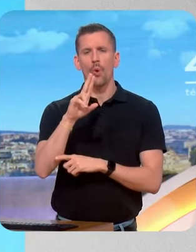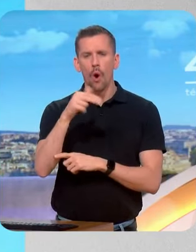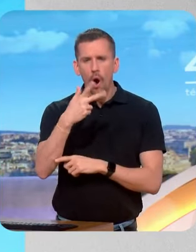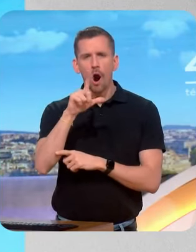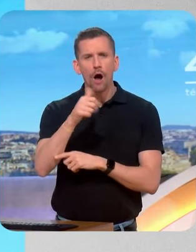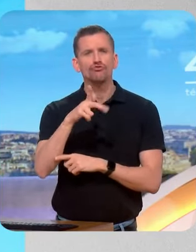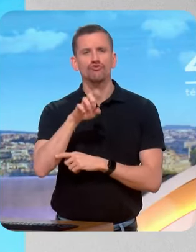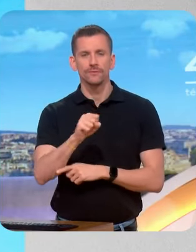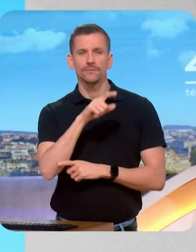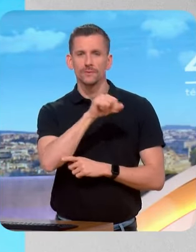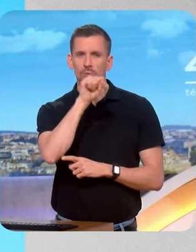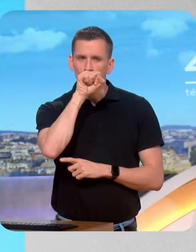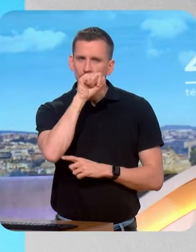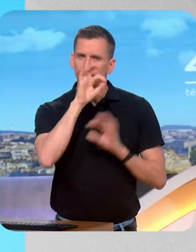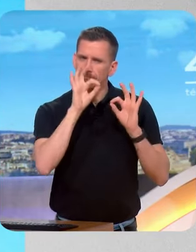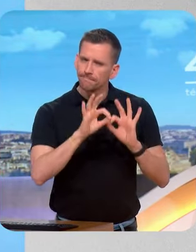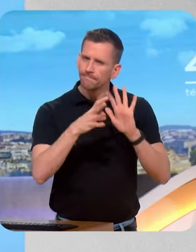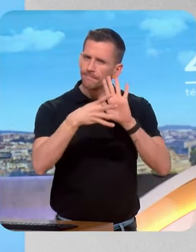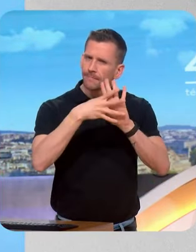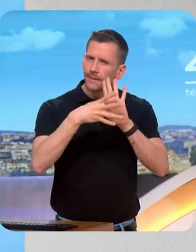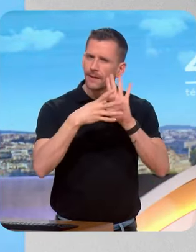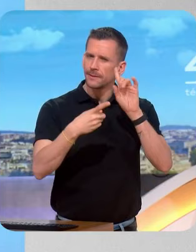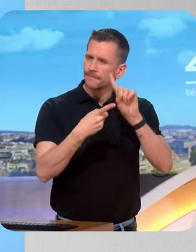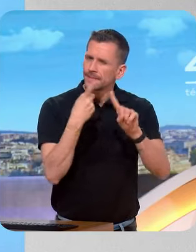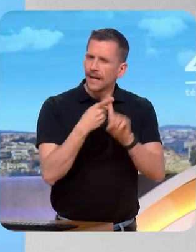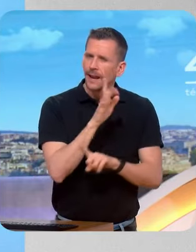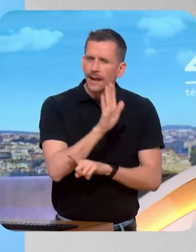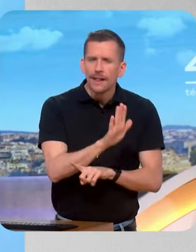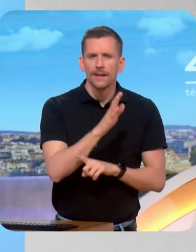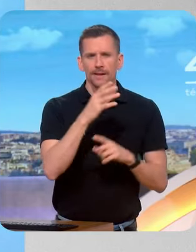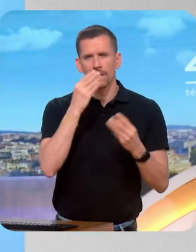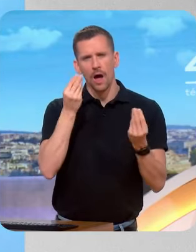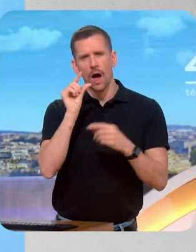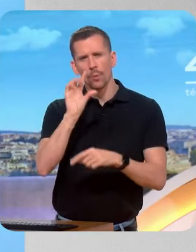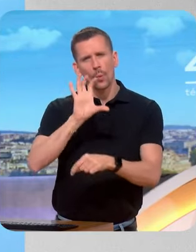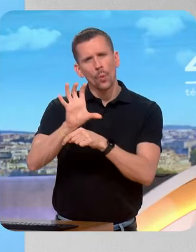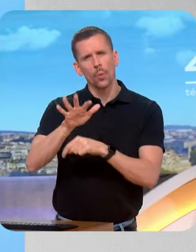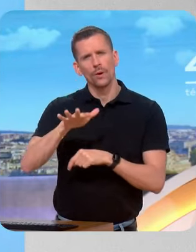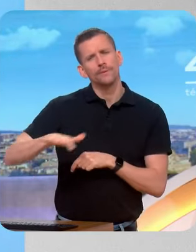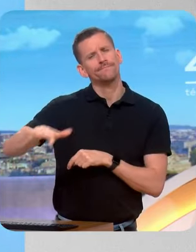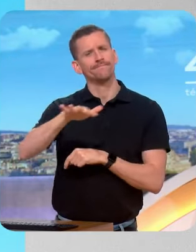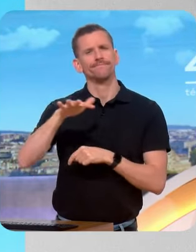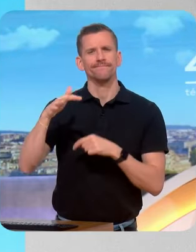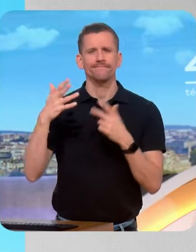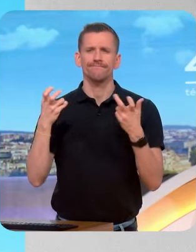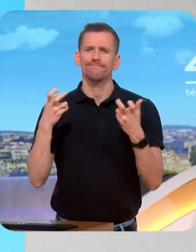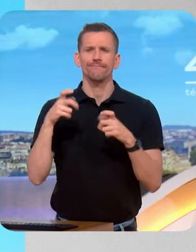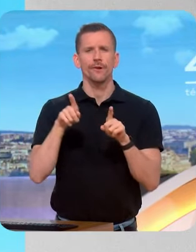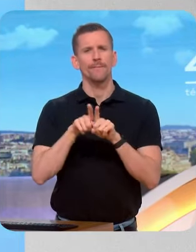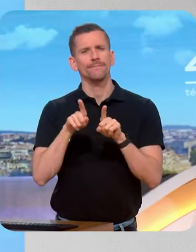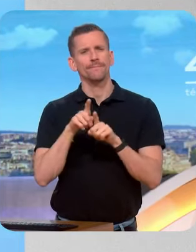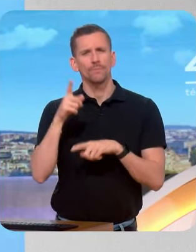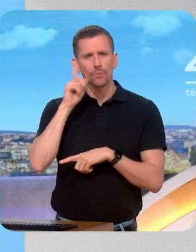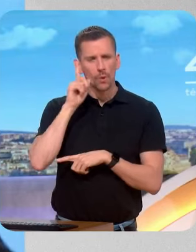Jean-Louis qui un statut particulier au sein du Modem. Mais il'y pas eu une bronca un petit peu par rapport au cavalier seul de François Bayrou qui n'avait pas consulté